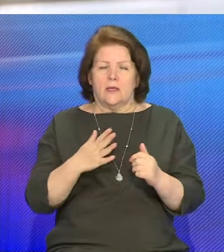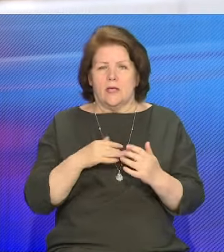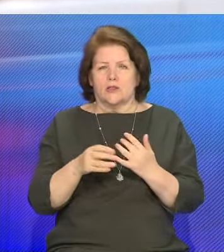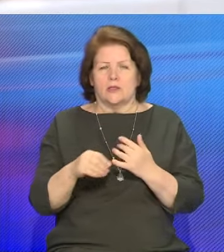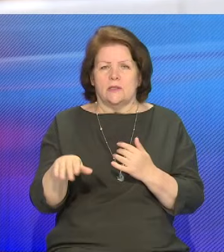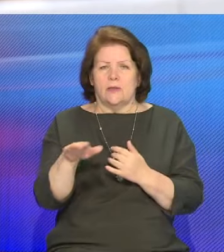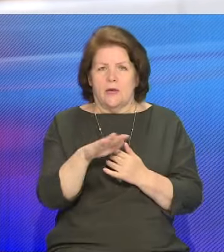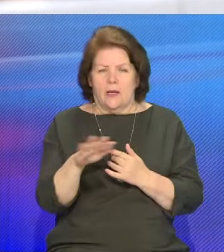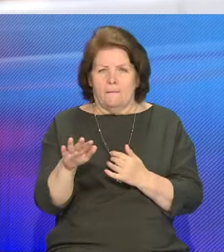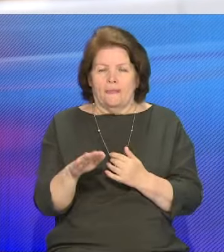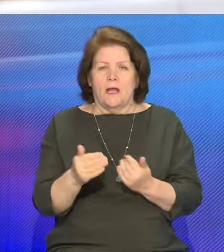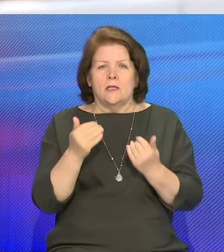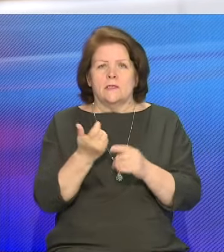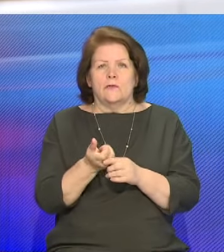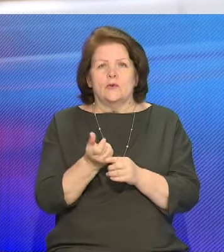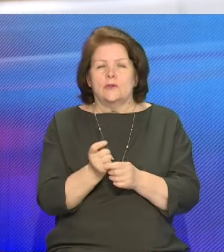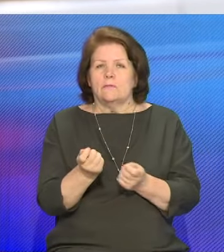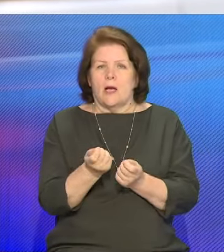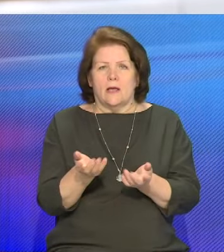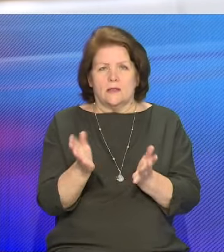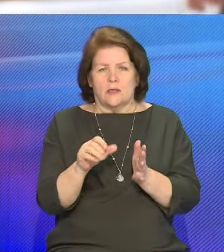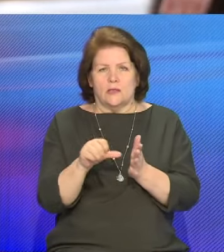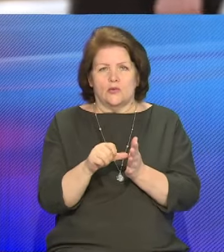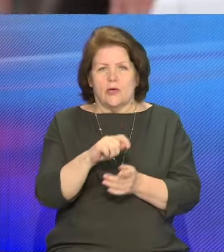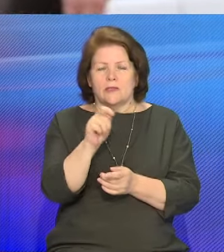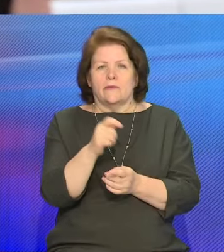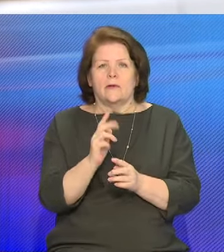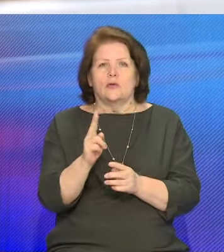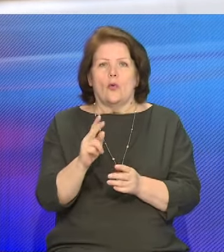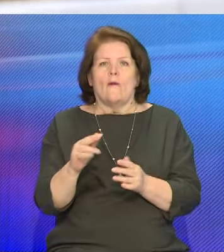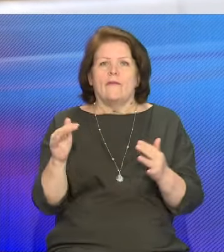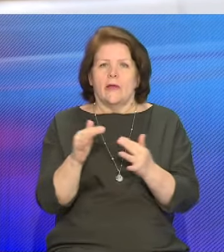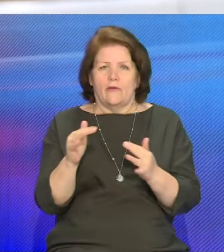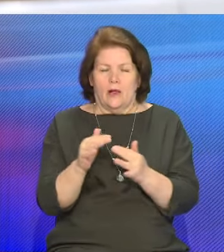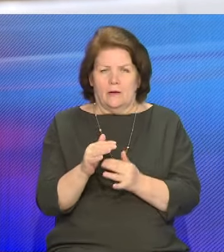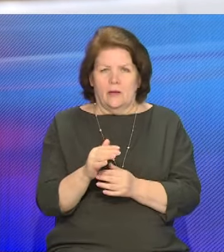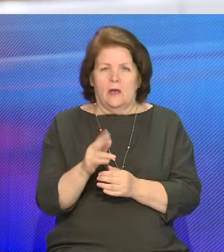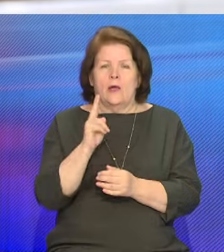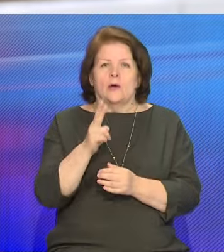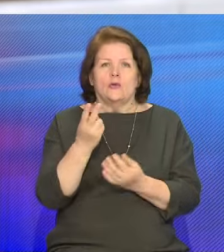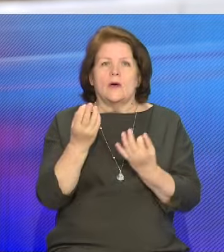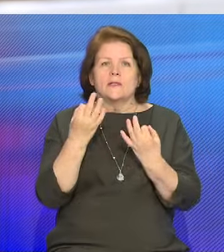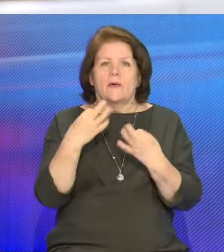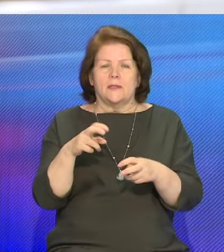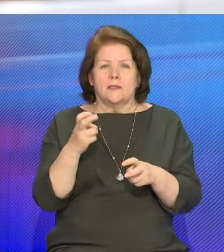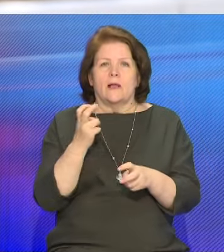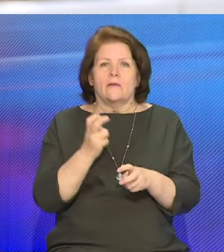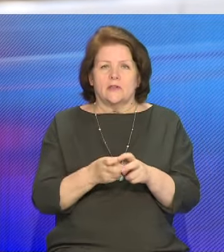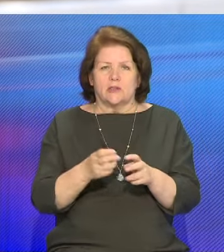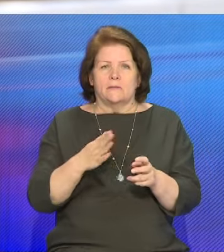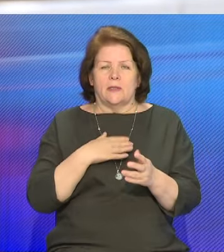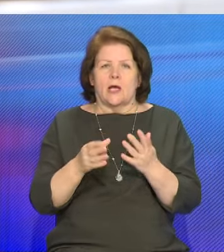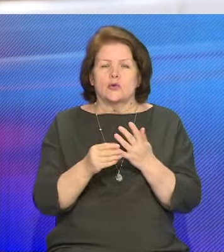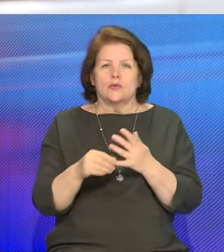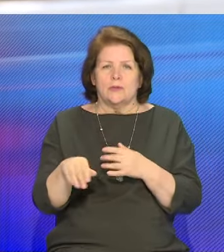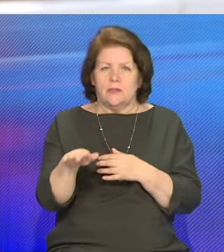Сегодня очень мало осталось участников войны, кто воевал, кто освободил от фашизма нашу землю.